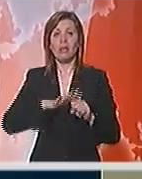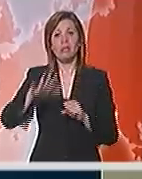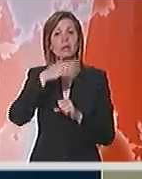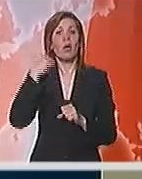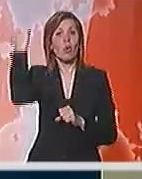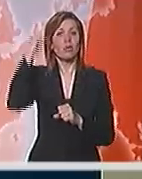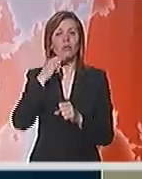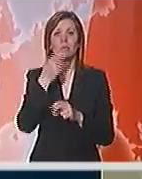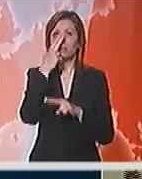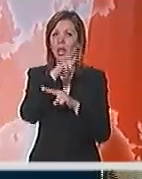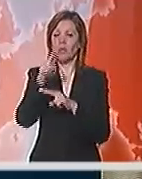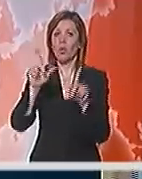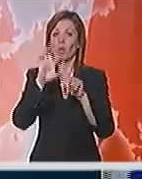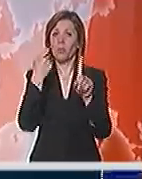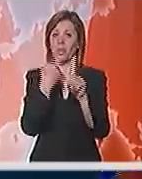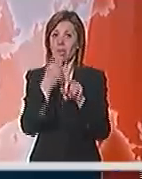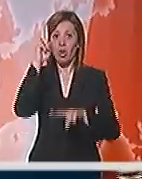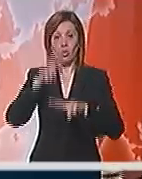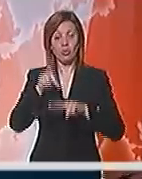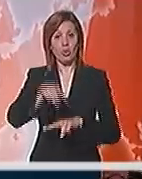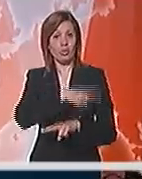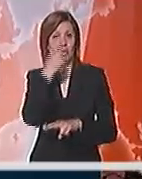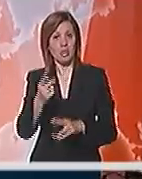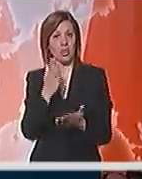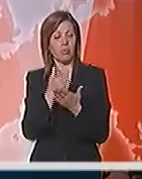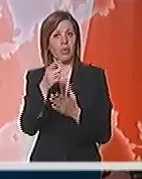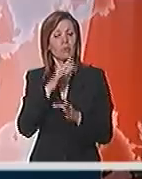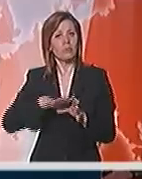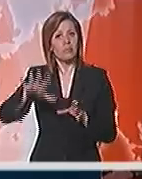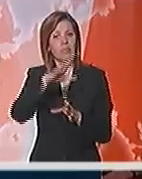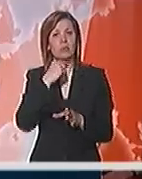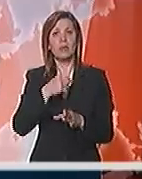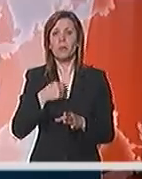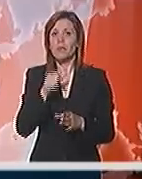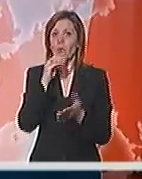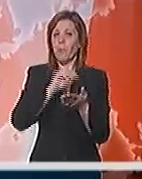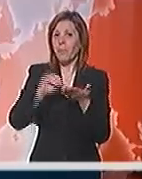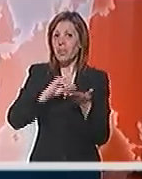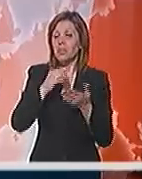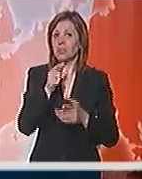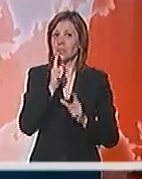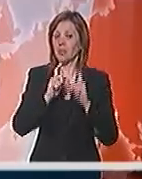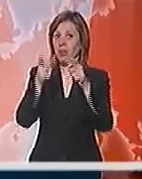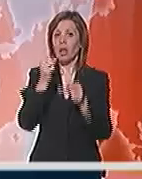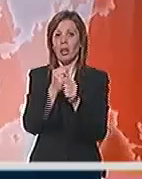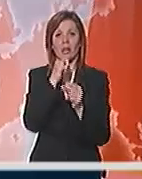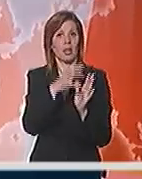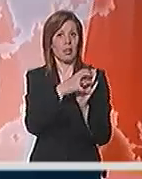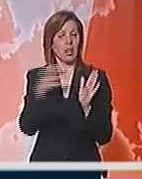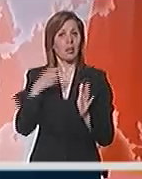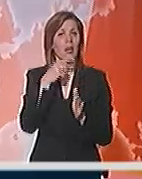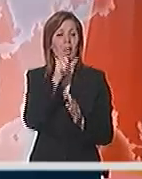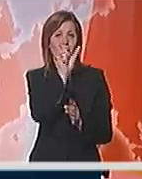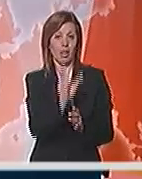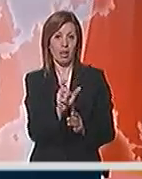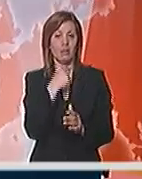stavljena je u nadležnost Unmika. Oni su do sada regulisali tu oblast i mi smo im i pisali sa namerom da to rade i dalje, kazala